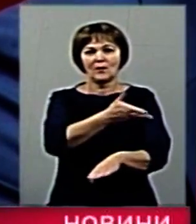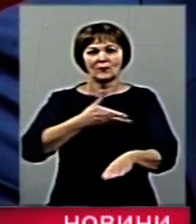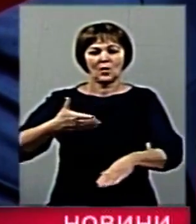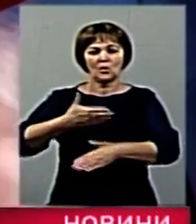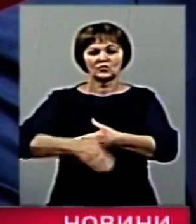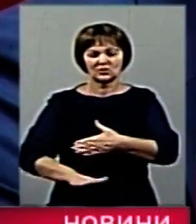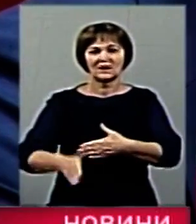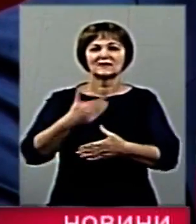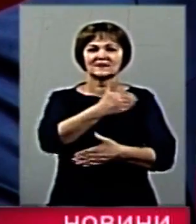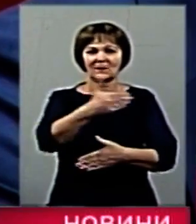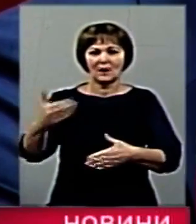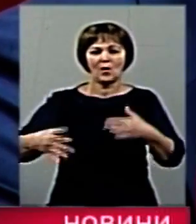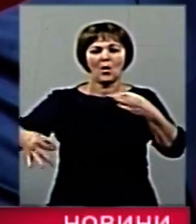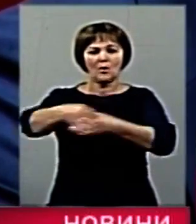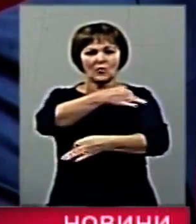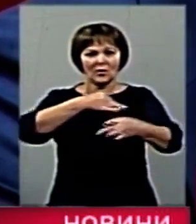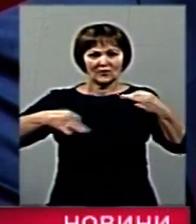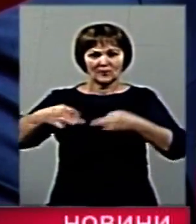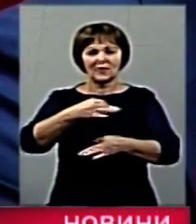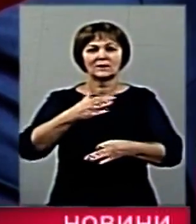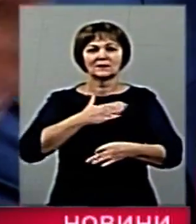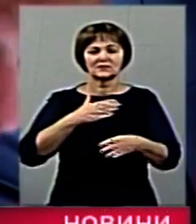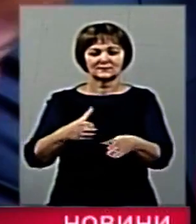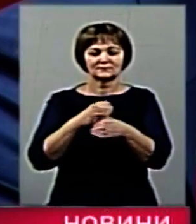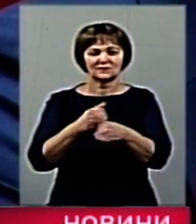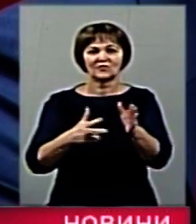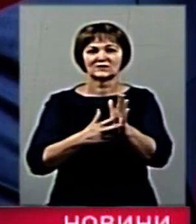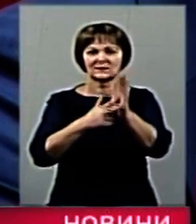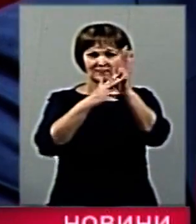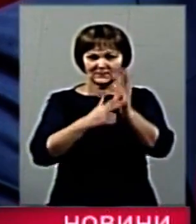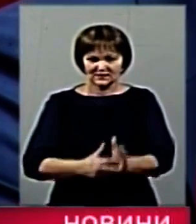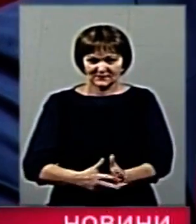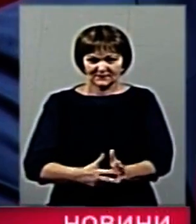обговорюємо, вносимо корективи на протязі 8 місяців.